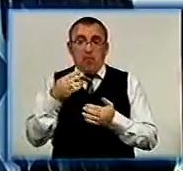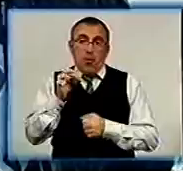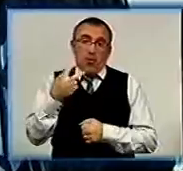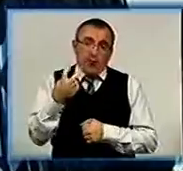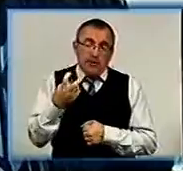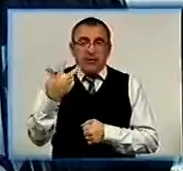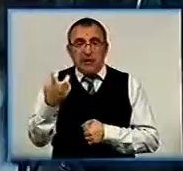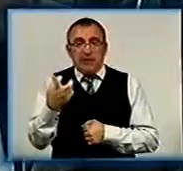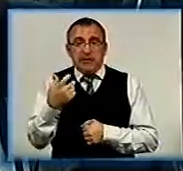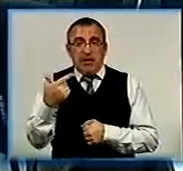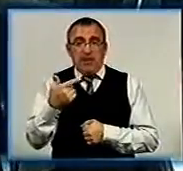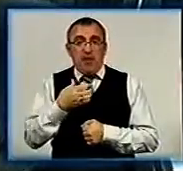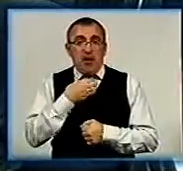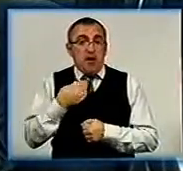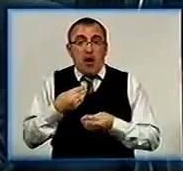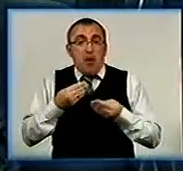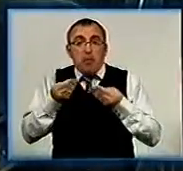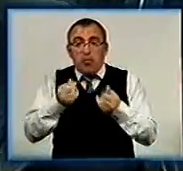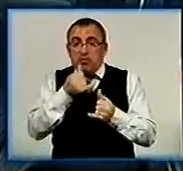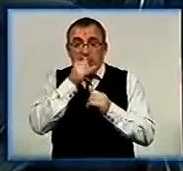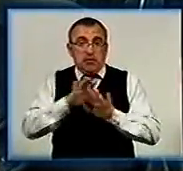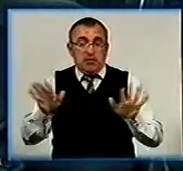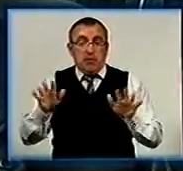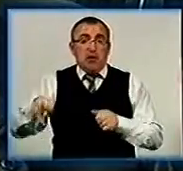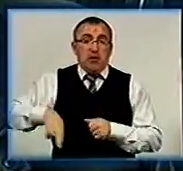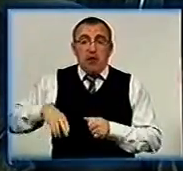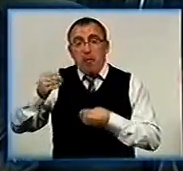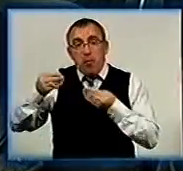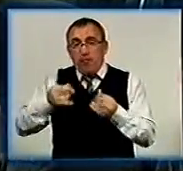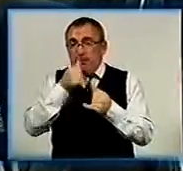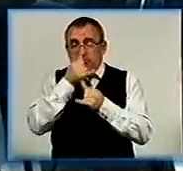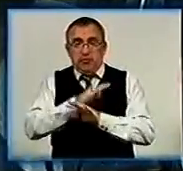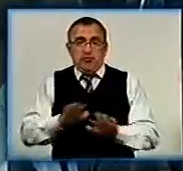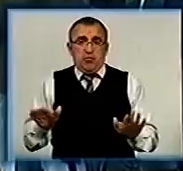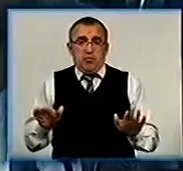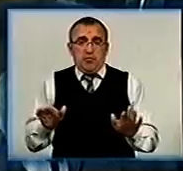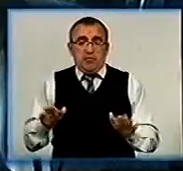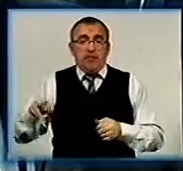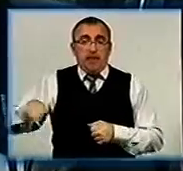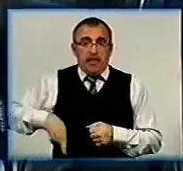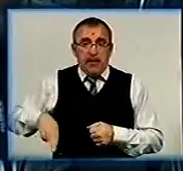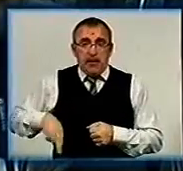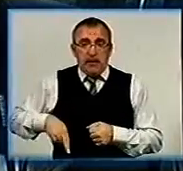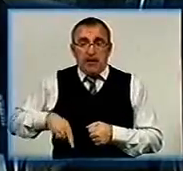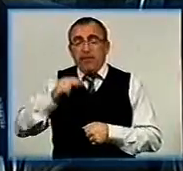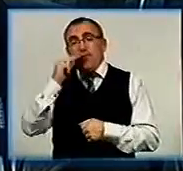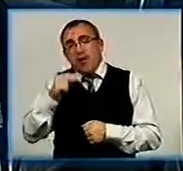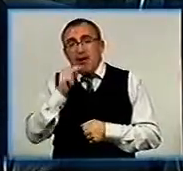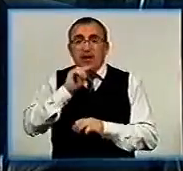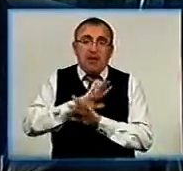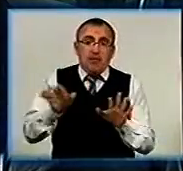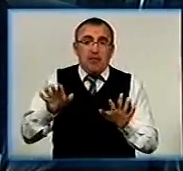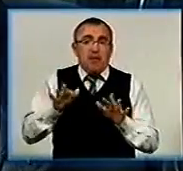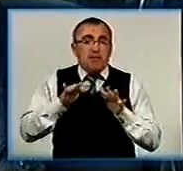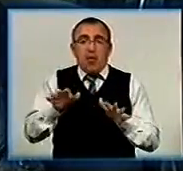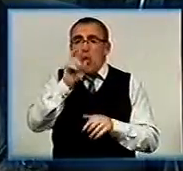-300 гривень авансів. Я вплинути не можу, директор вплинути не може. Директор виноват, не виноват, в